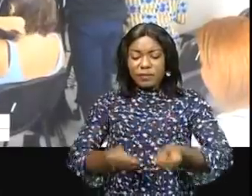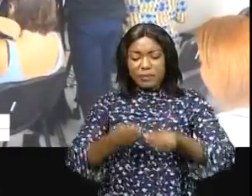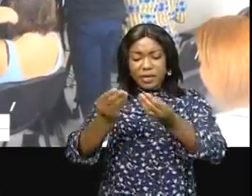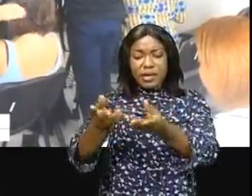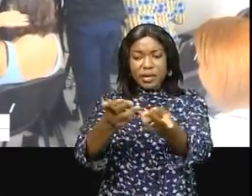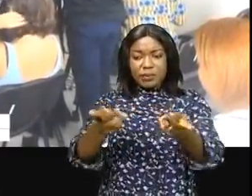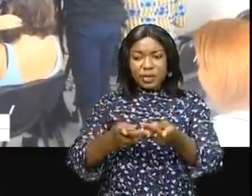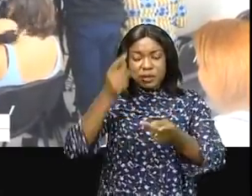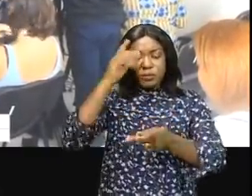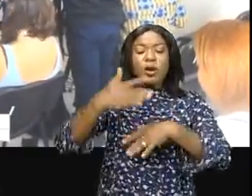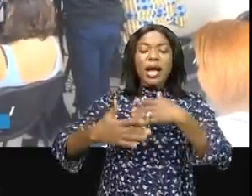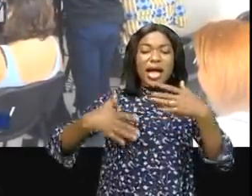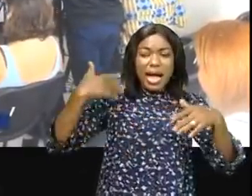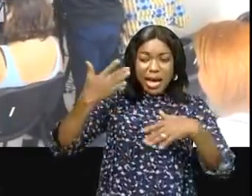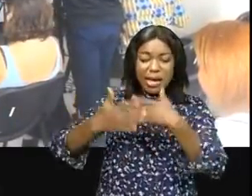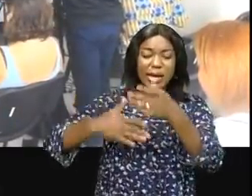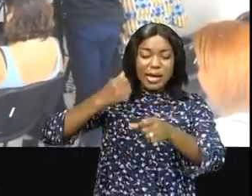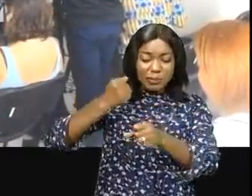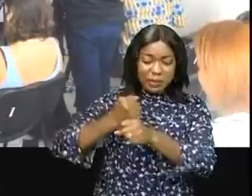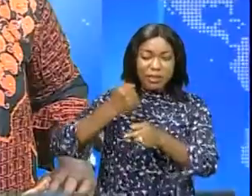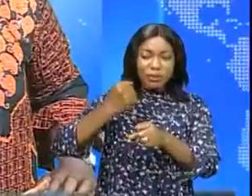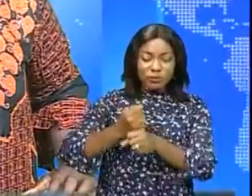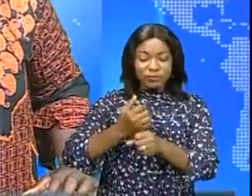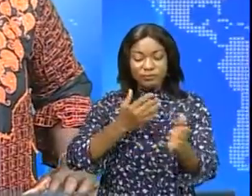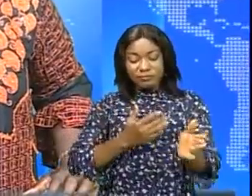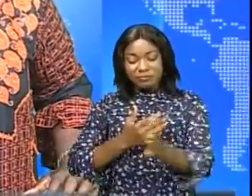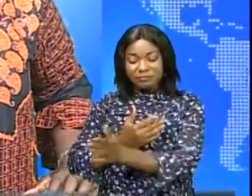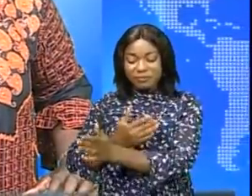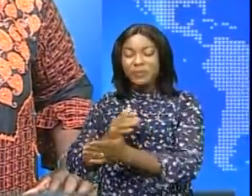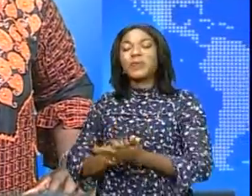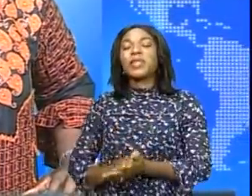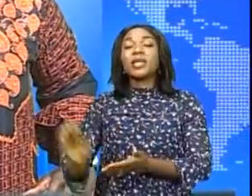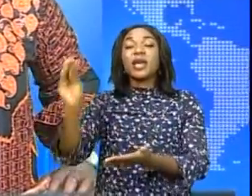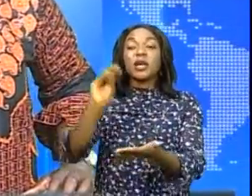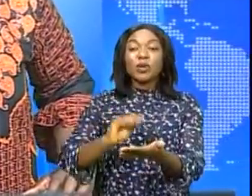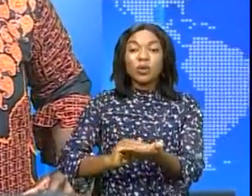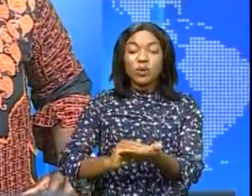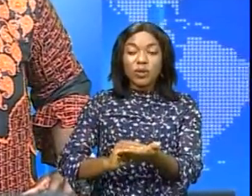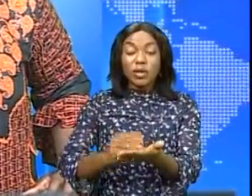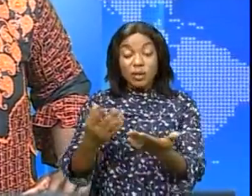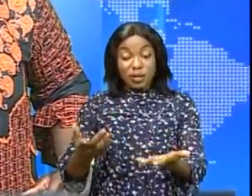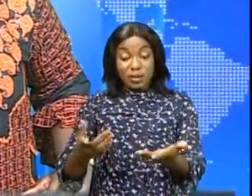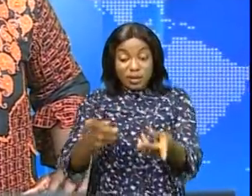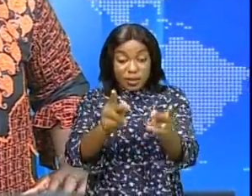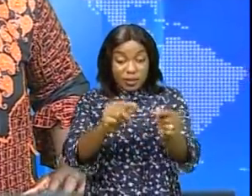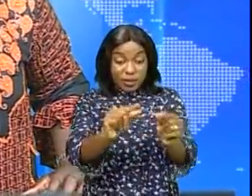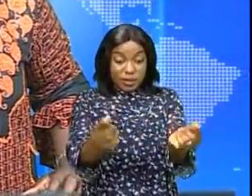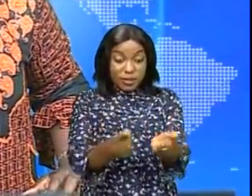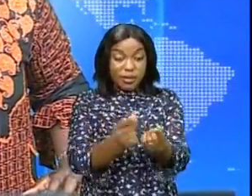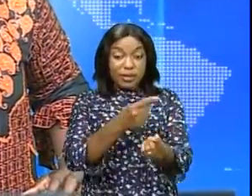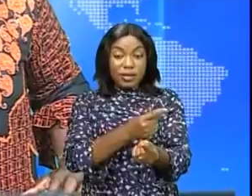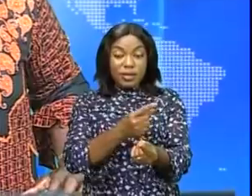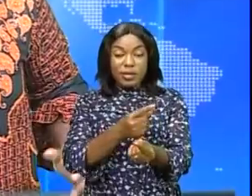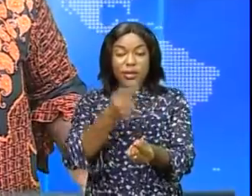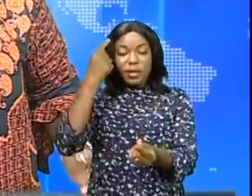pour la mise en application de cette loi. Autre chose, la cellule genre de la direction des ressources humaines du